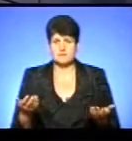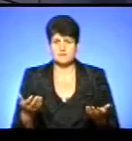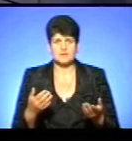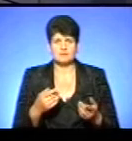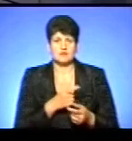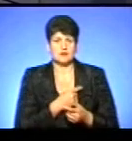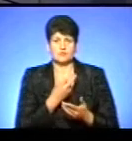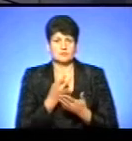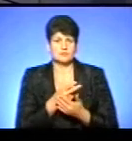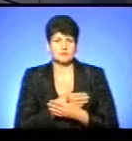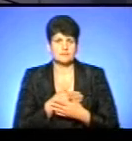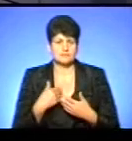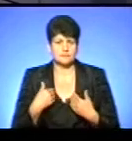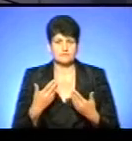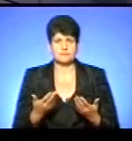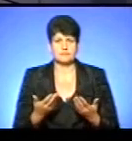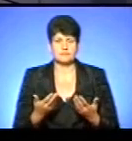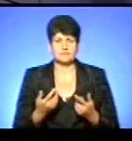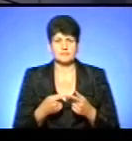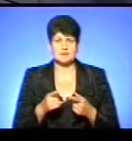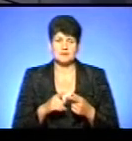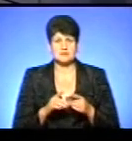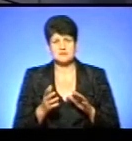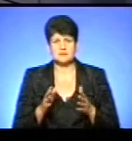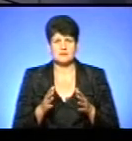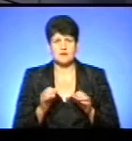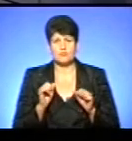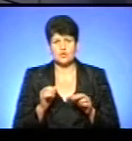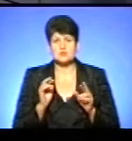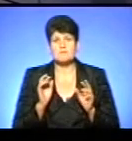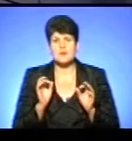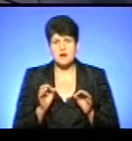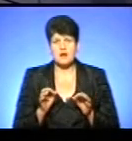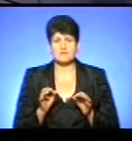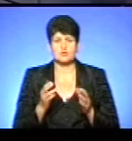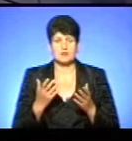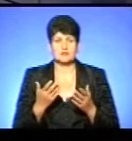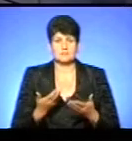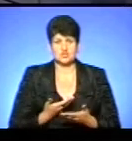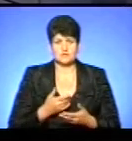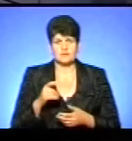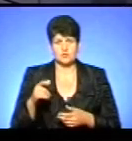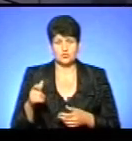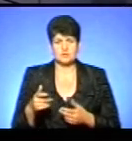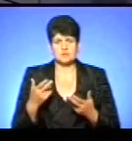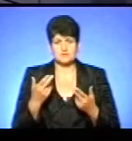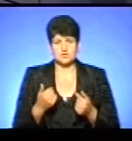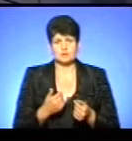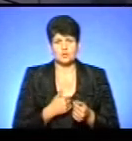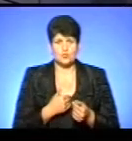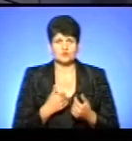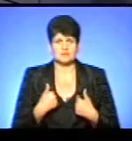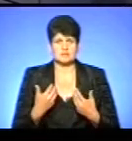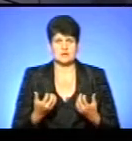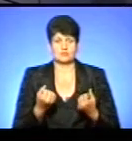стаціонар не оприділяють. Це так, може, воно і правильно, але так, як ми живі люди, то ми, звичайно, хочемо